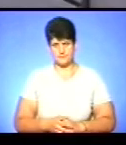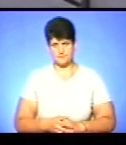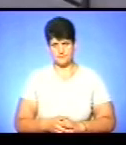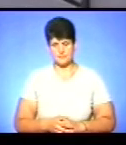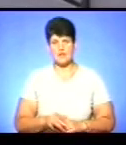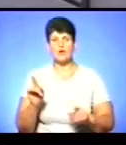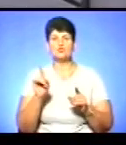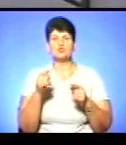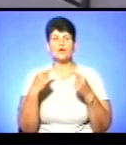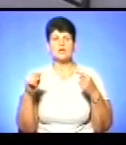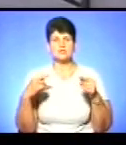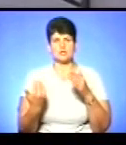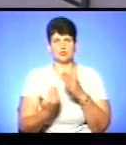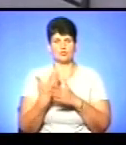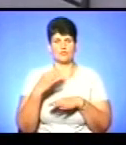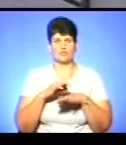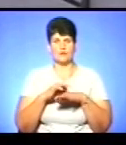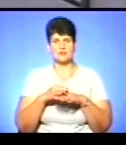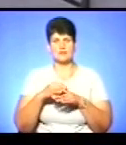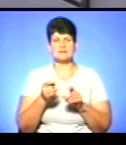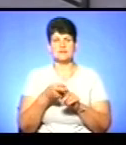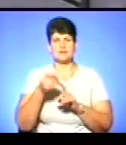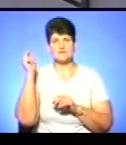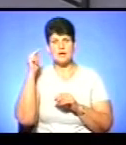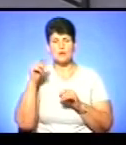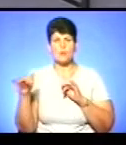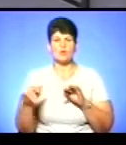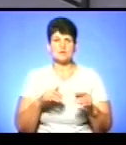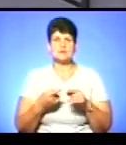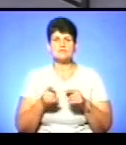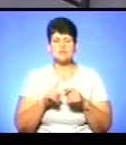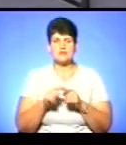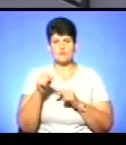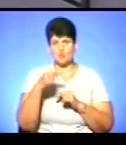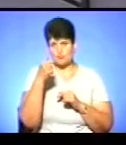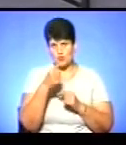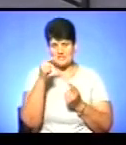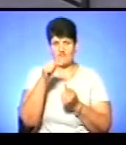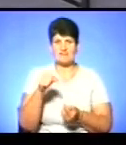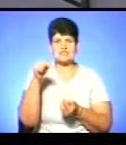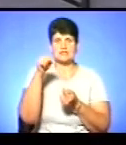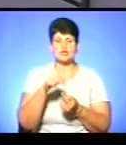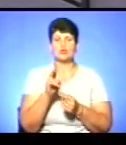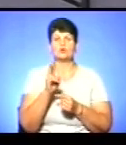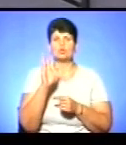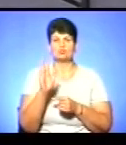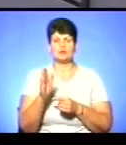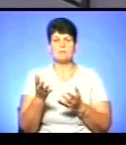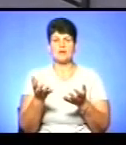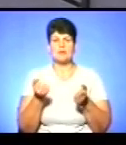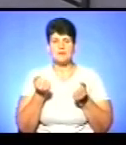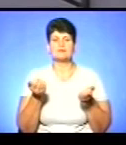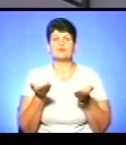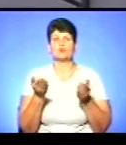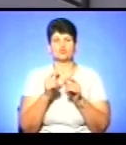інших нововведень, які стосуються навчального процесу, це цього року визначалося, хто буде прийматися в яку